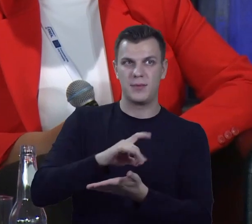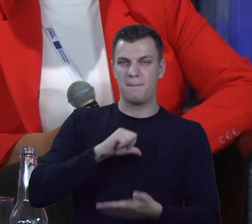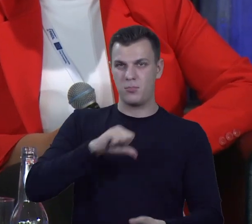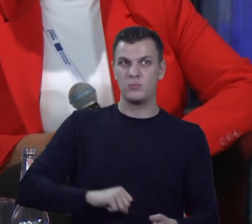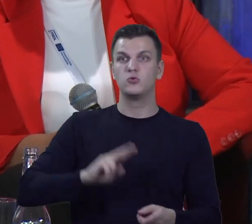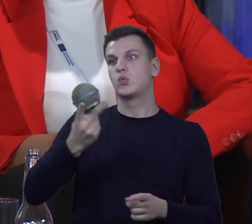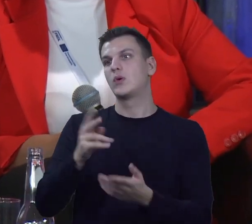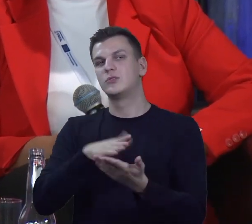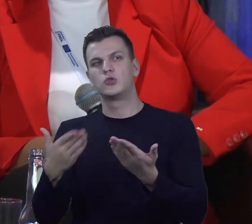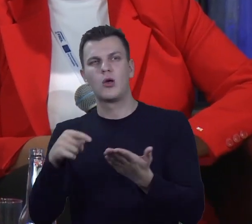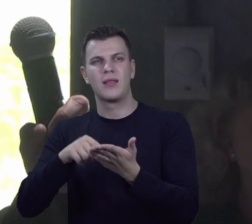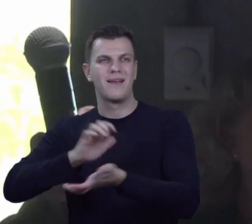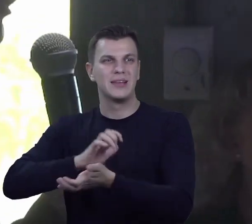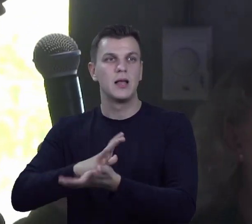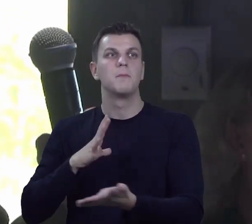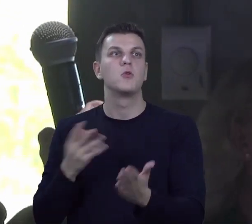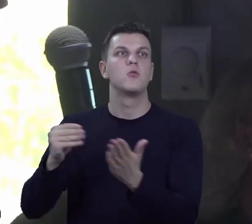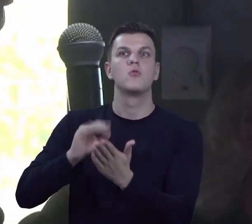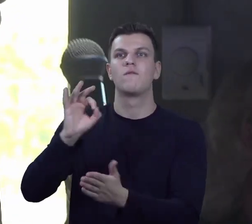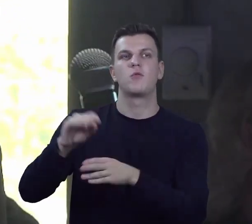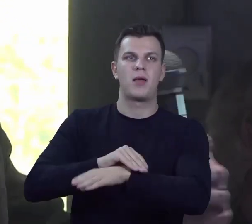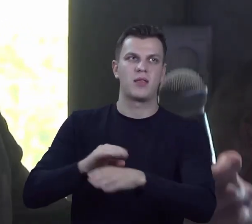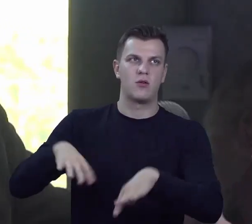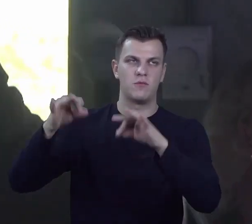stronie tego biuletynu mieścił swój materiał wyborczy.